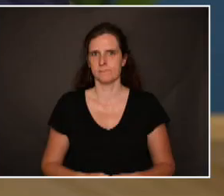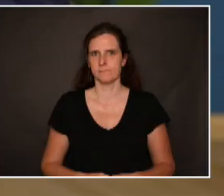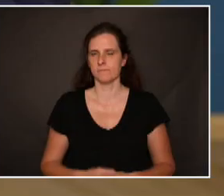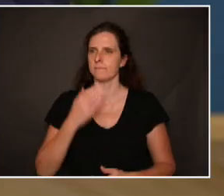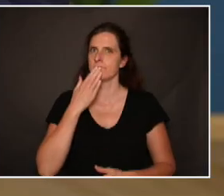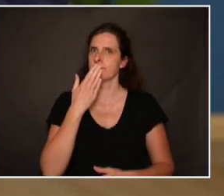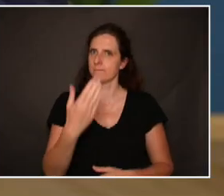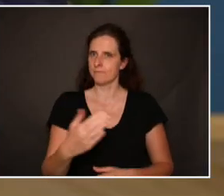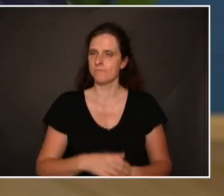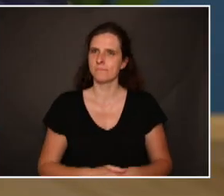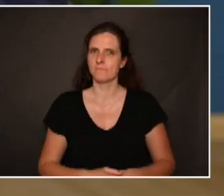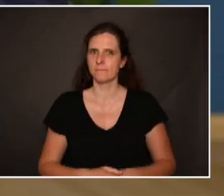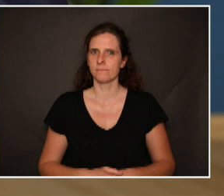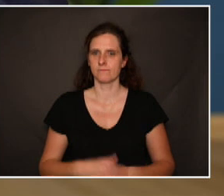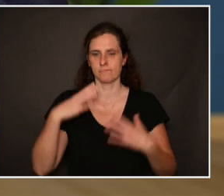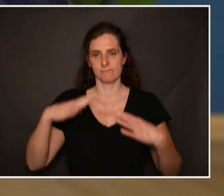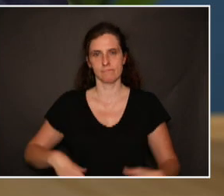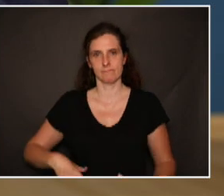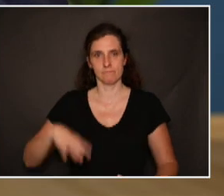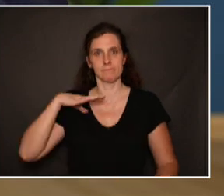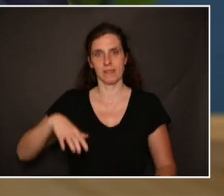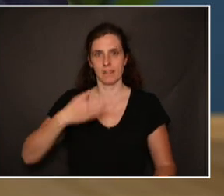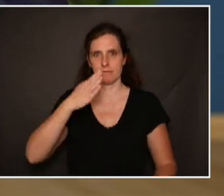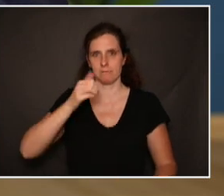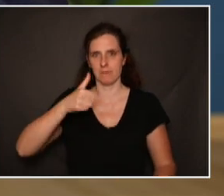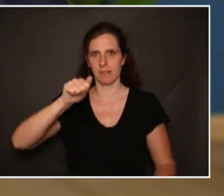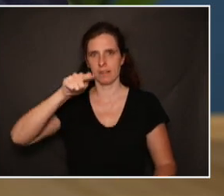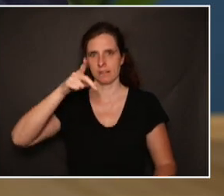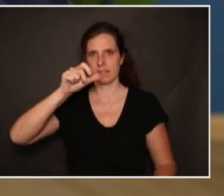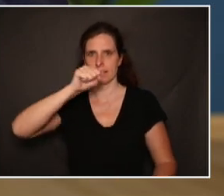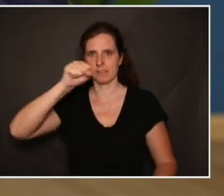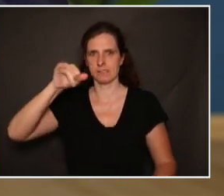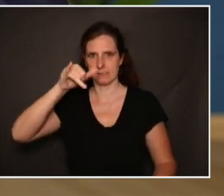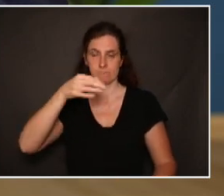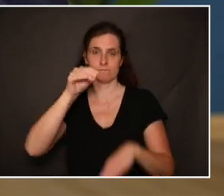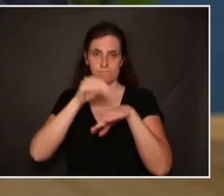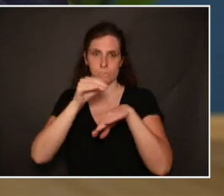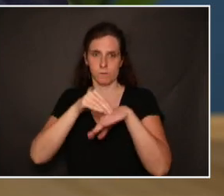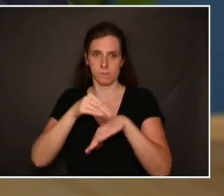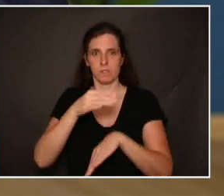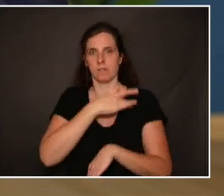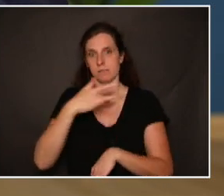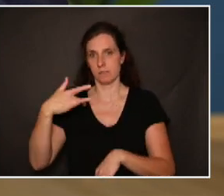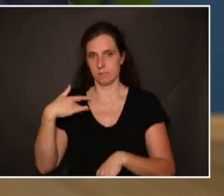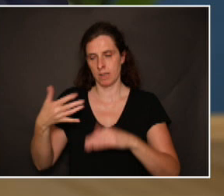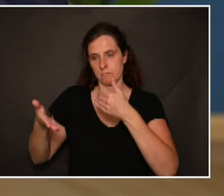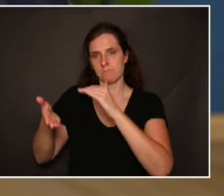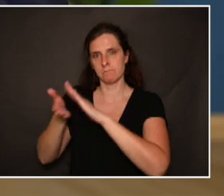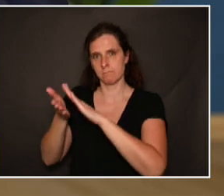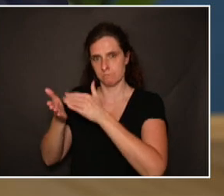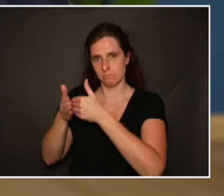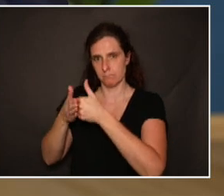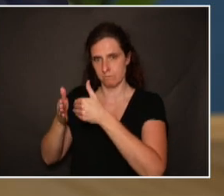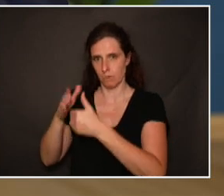Bonjour, Raïfa Magdassi Farcourt, conseillère à la santé auprès de Bruno Bien-Aimé, médecin néphrologue.